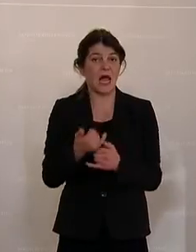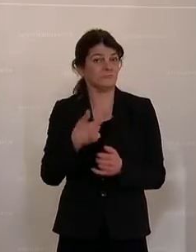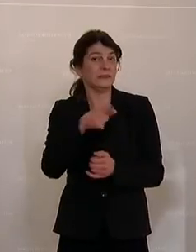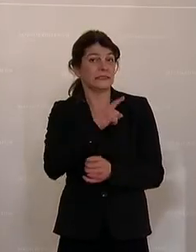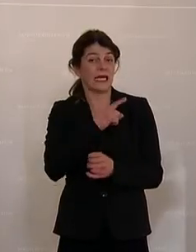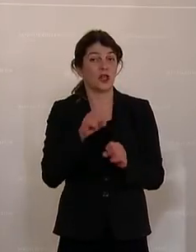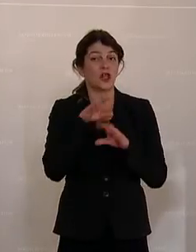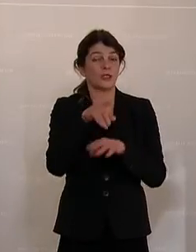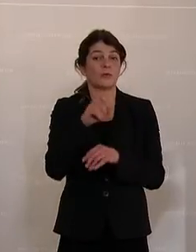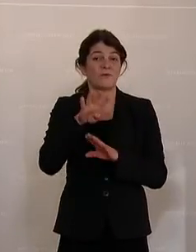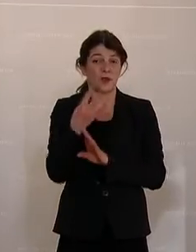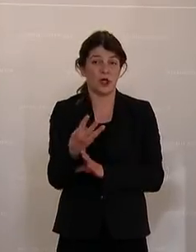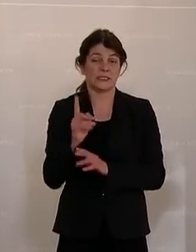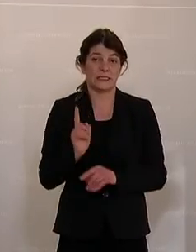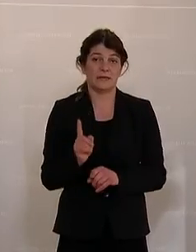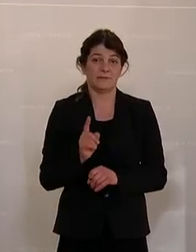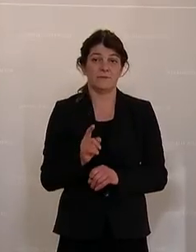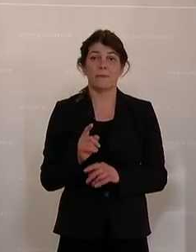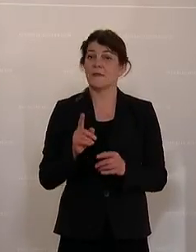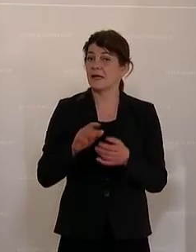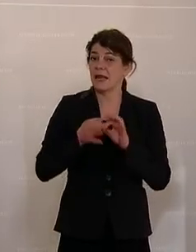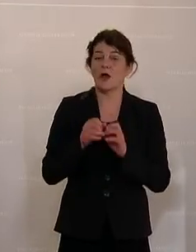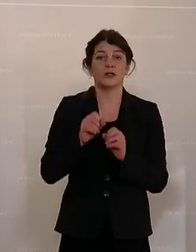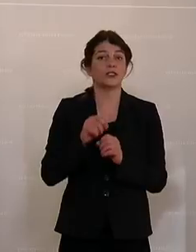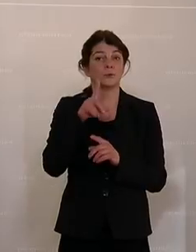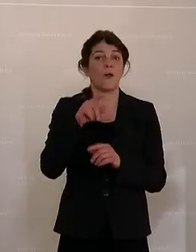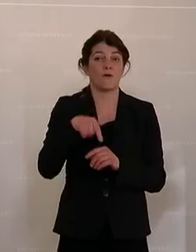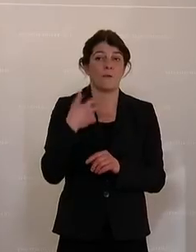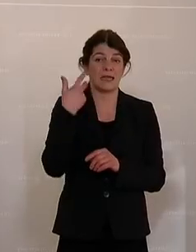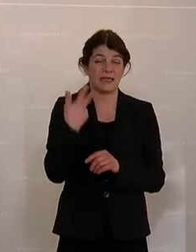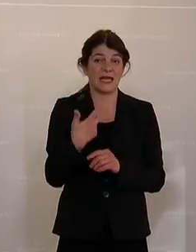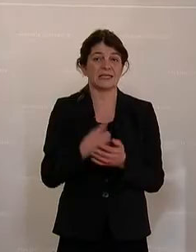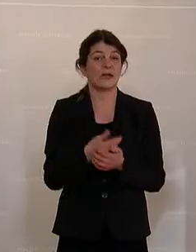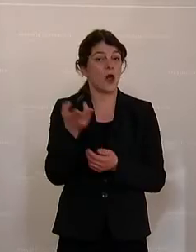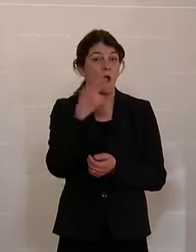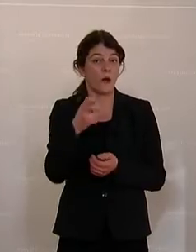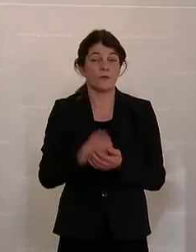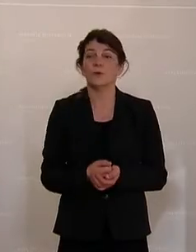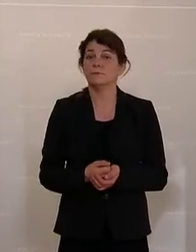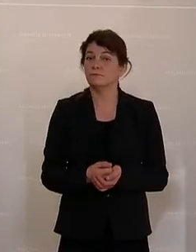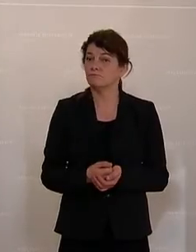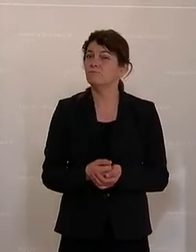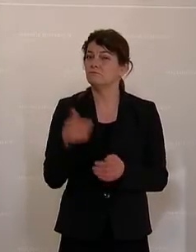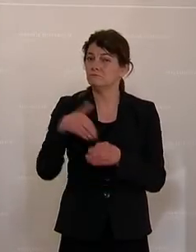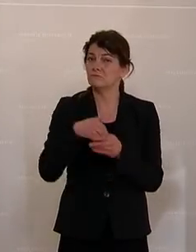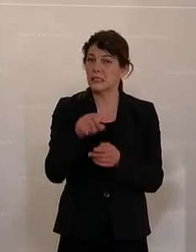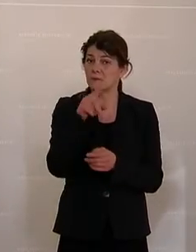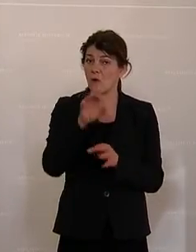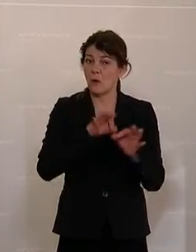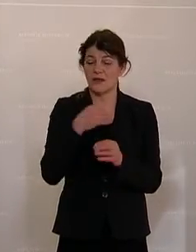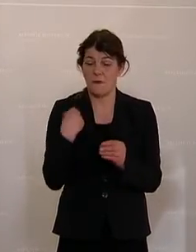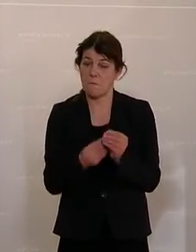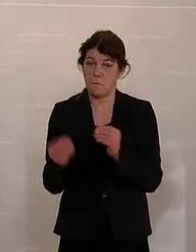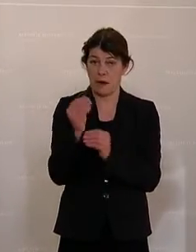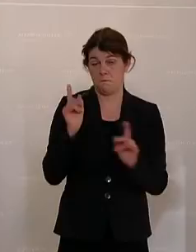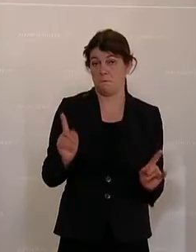1994 um genau 12,30 Euro, das sind 12 Prozent erhöht.